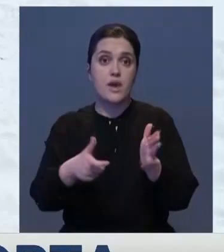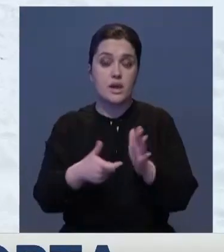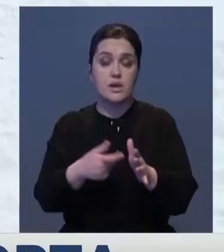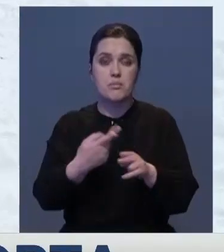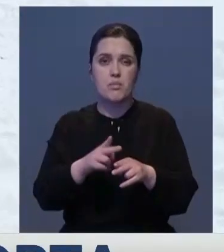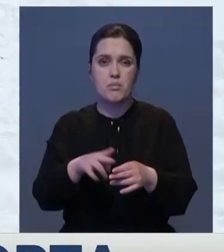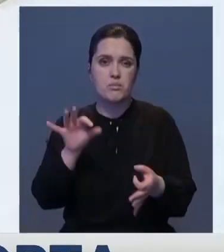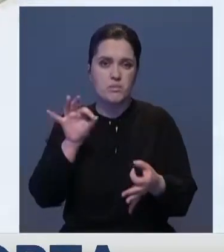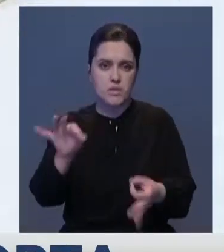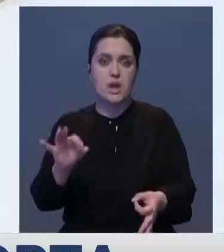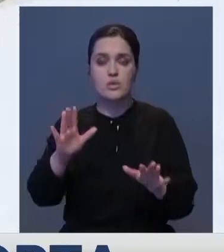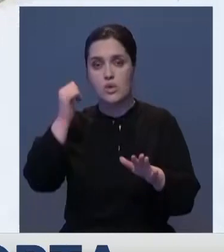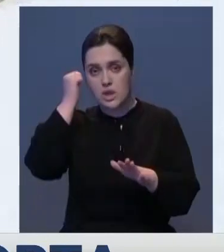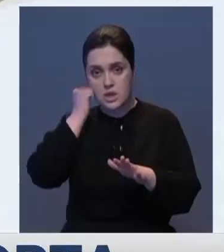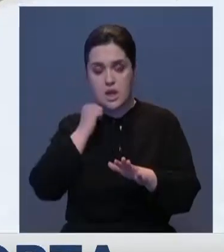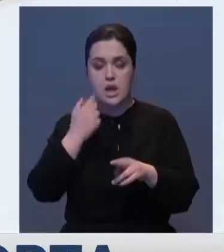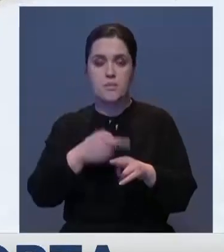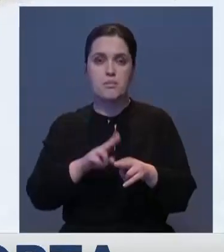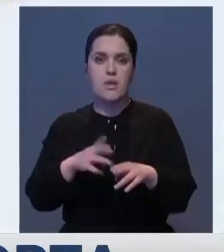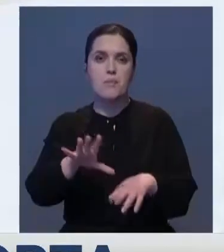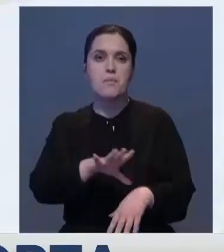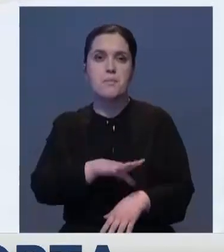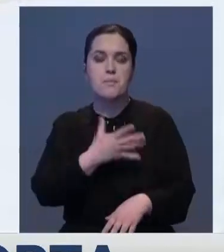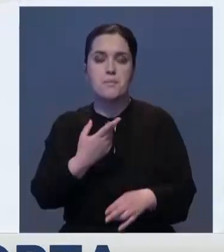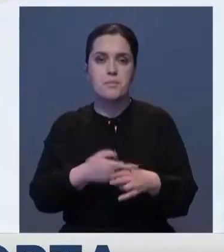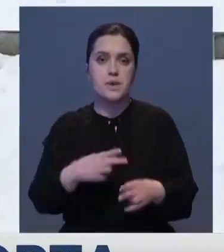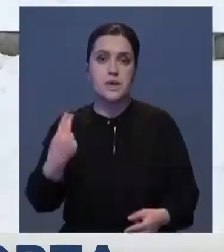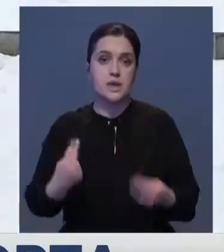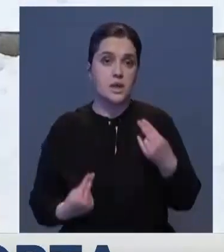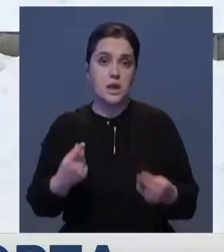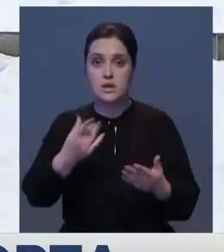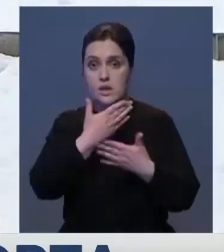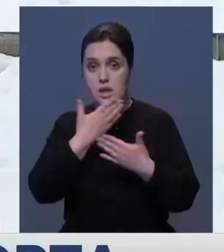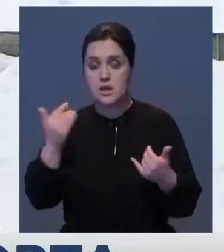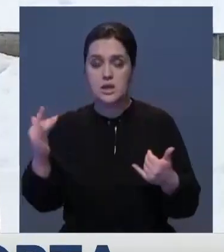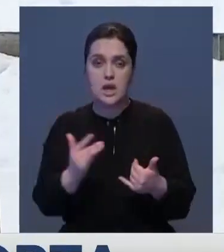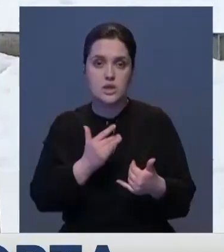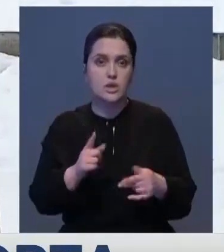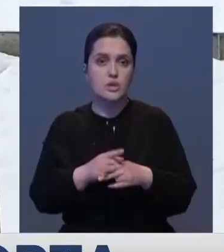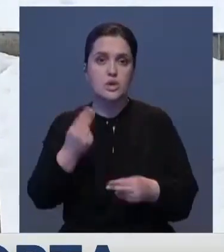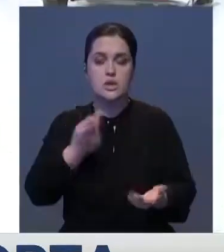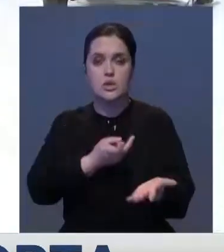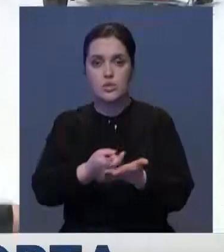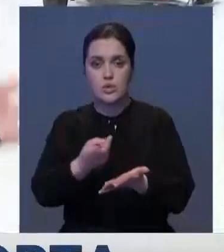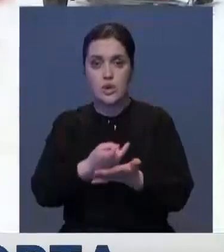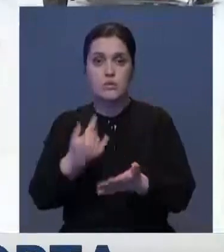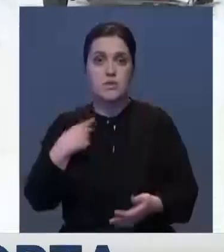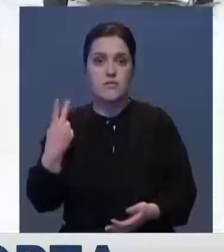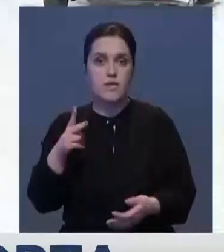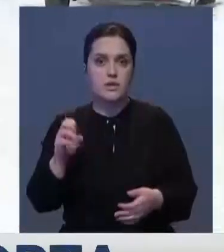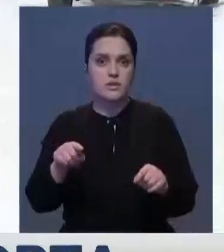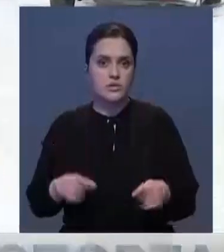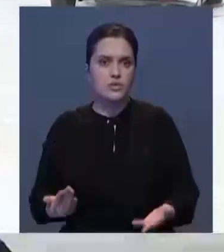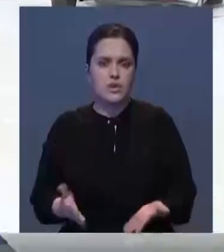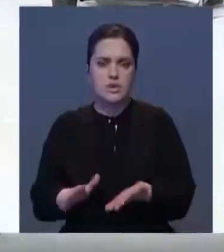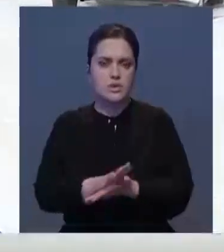совсем запущен. Лишь старое ограждение напоминает о былых хоккейных баталиях. Здесь нет ни качелей, ни детских горок. Живем 20 лет, да, у нас никогда